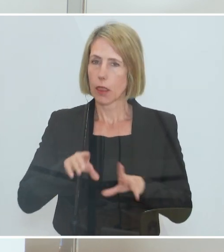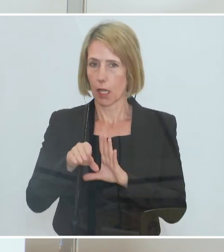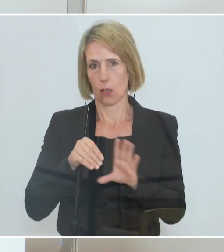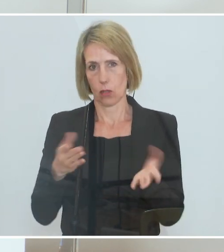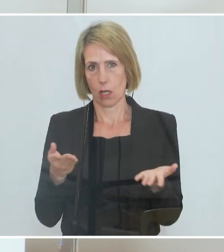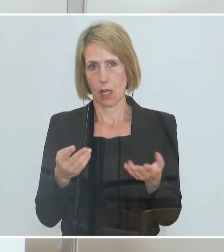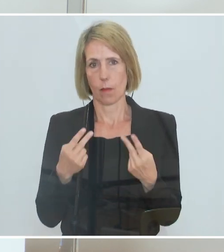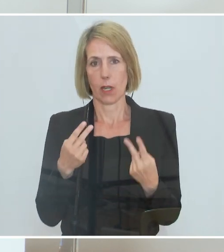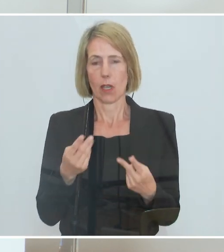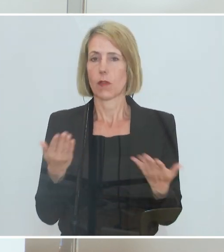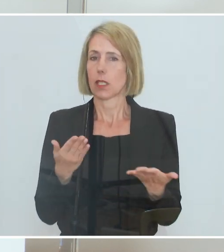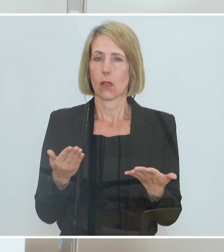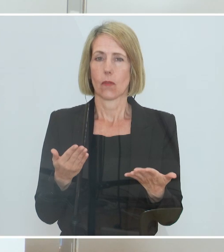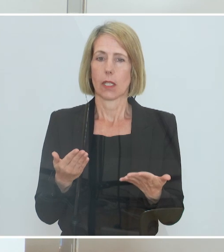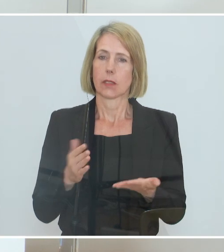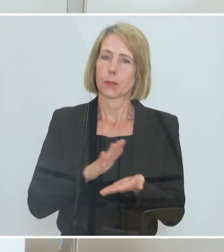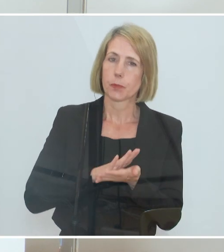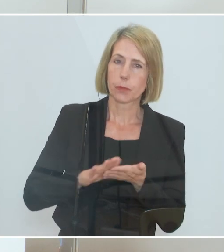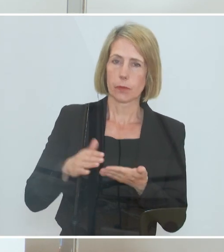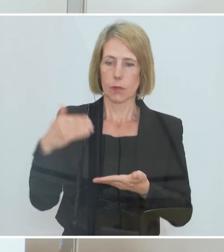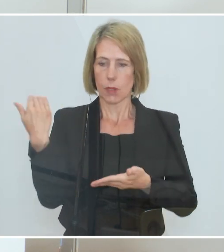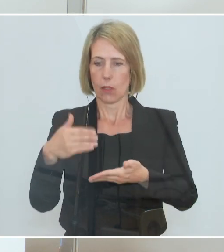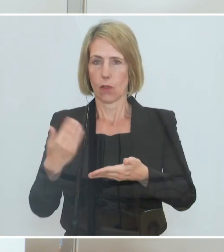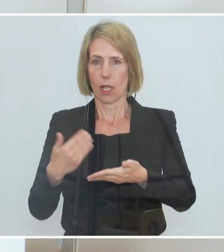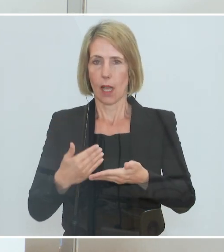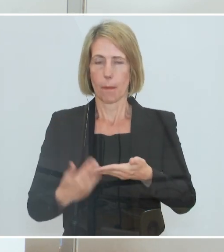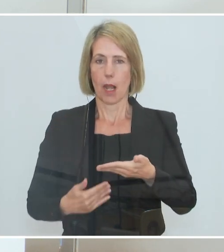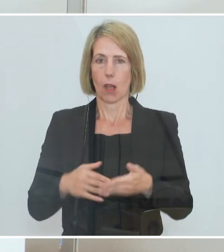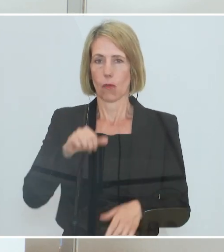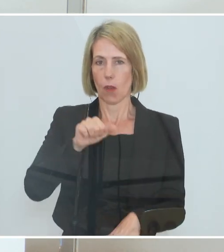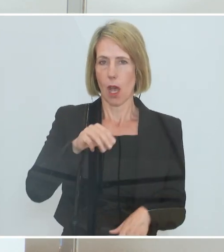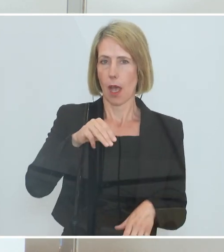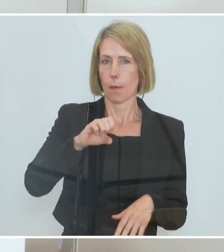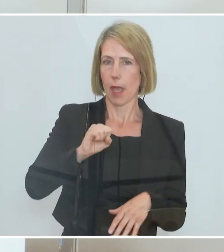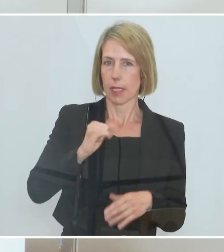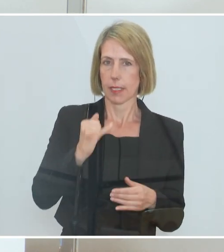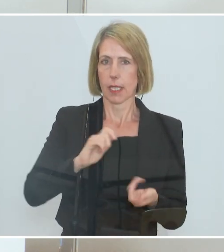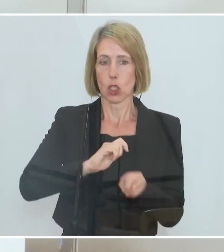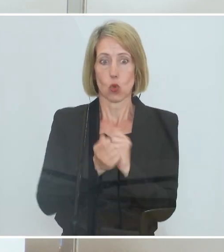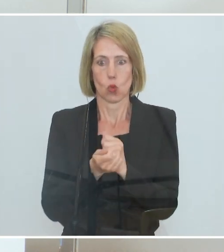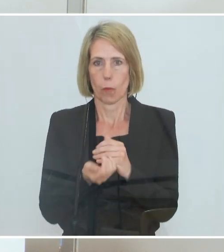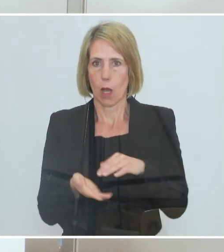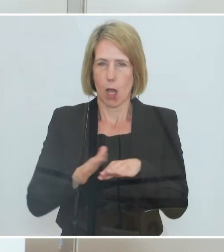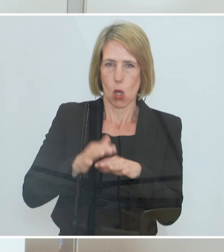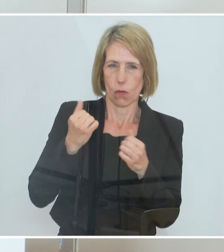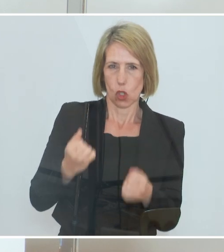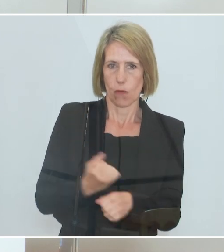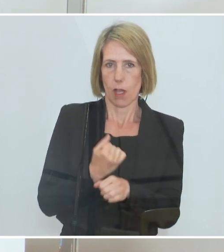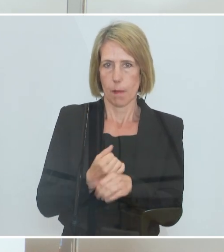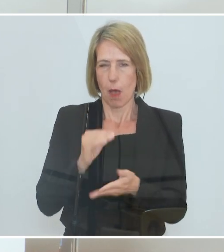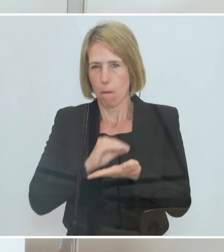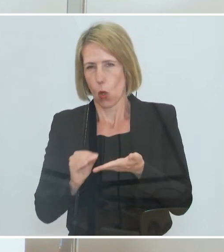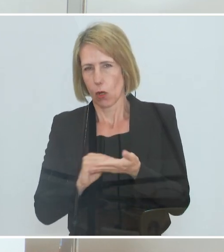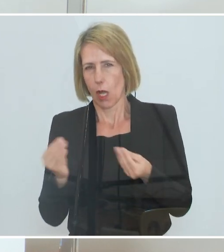geht, dass wir die einfachen Abläufe im AMS jetzt nicht verbürokratisieren, sondern die ähnlichen